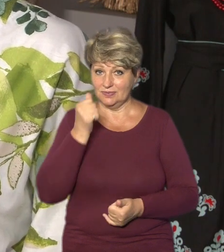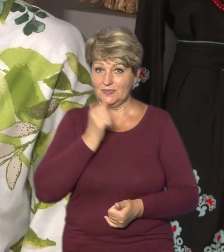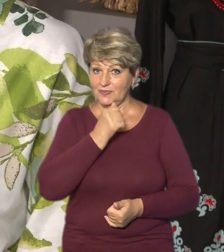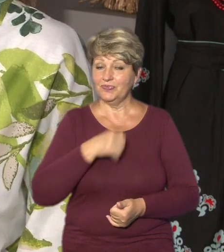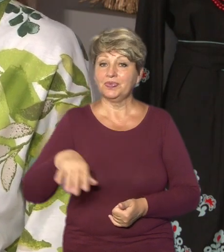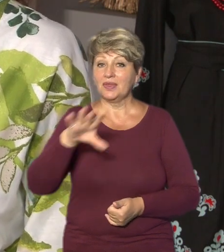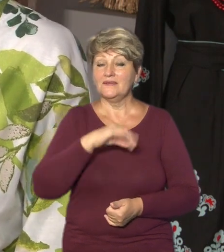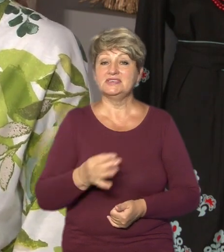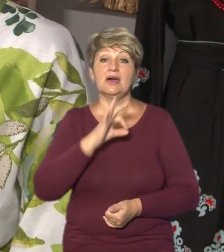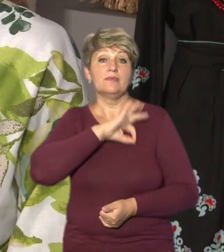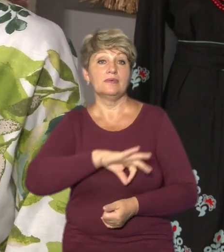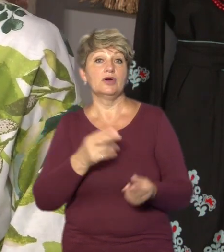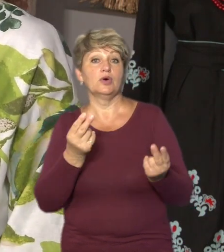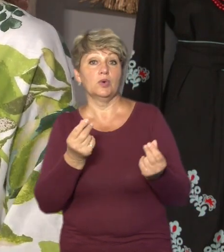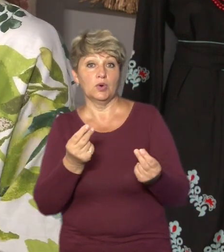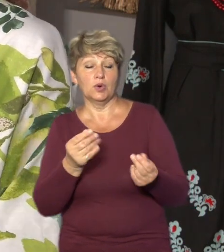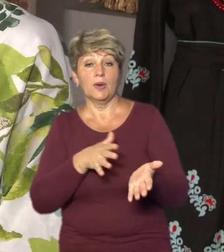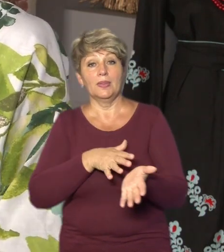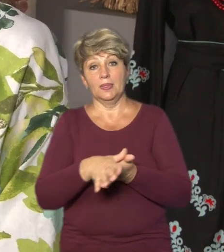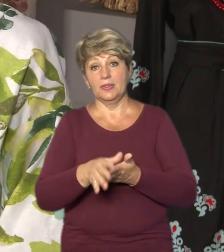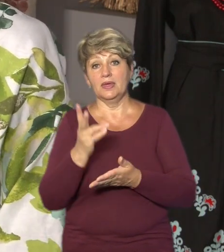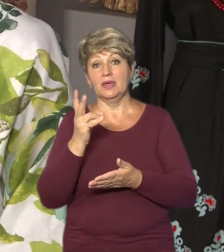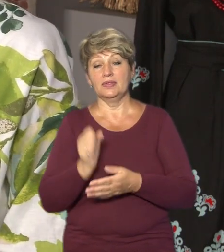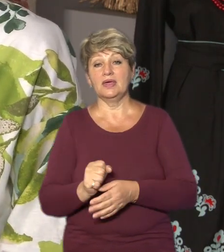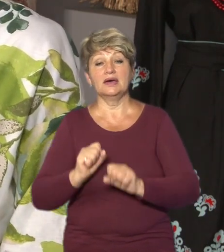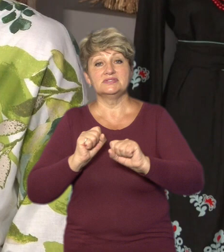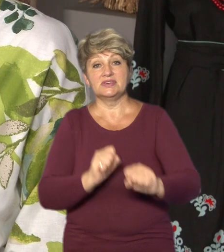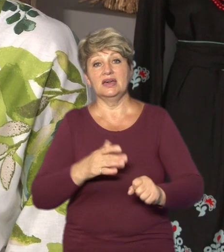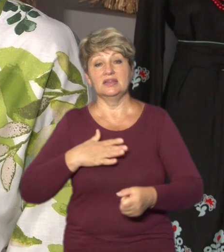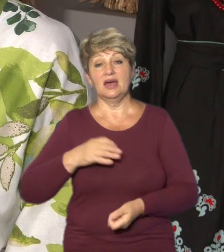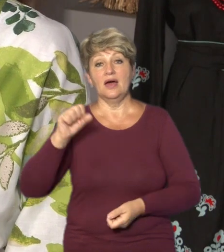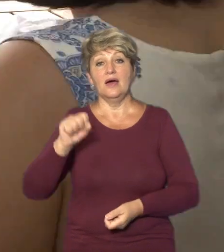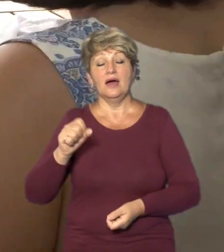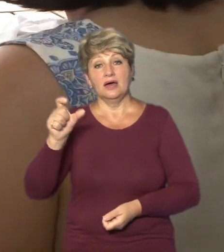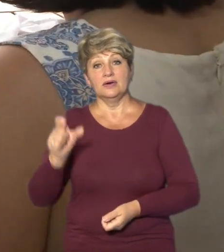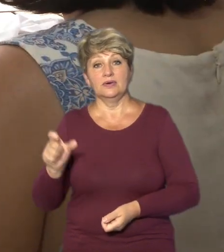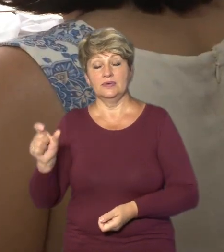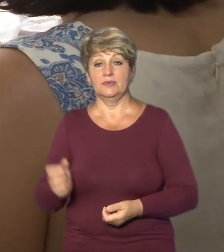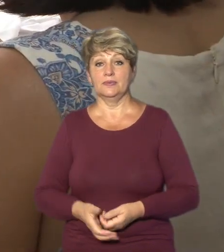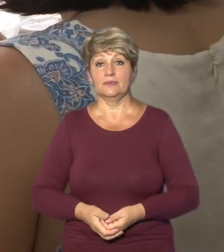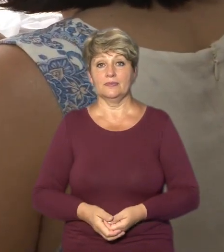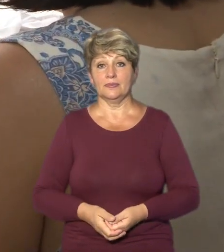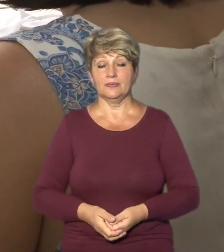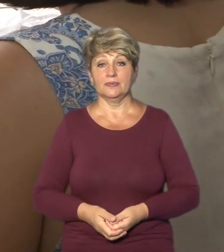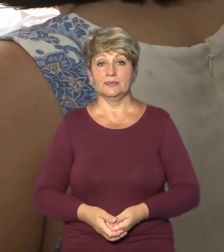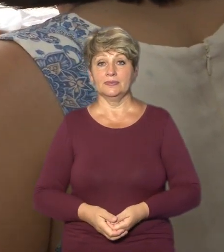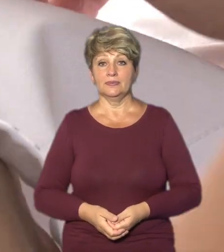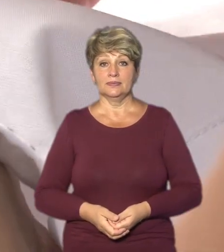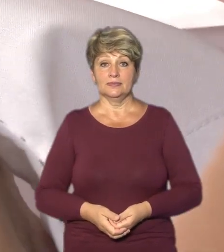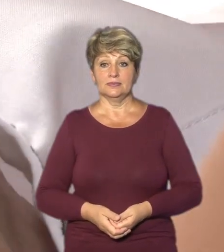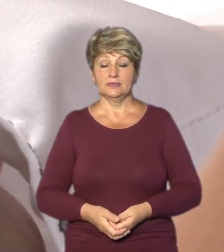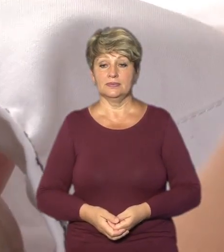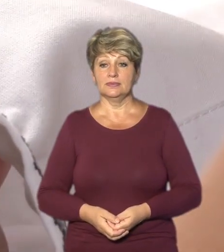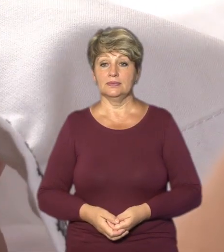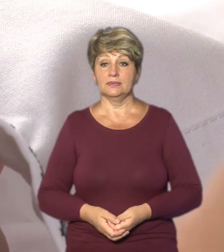вирушені гроші ми витратимо на дієвий захист для наших військових на передовій. Тетяна Рева, Олах Куриш,